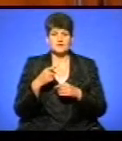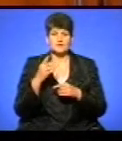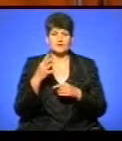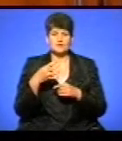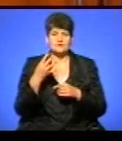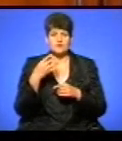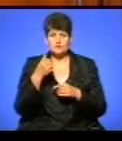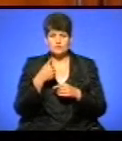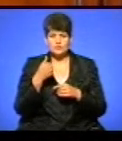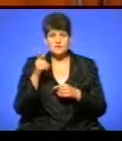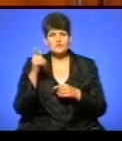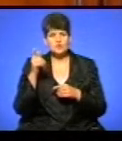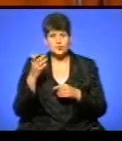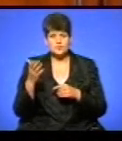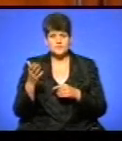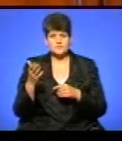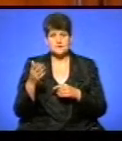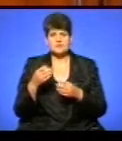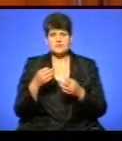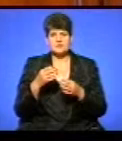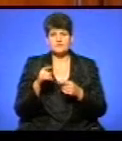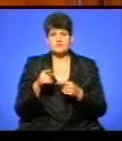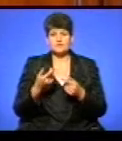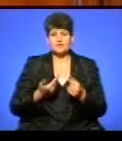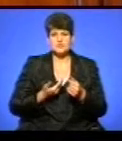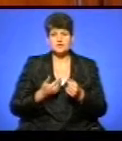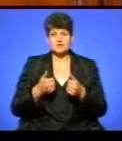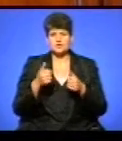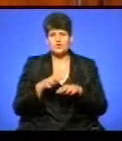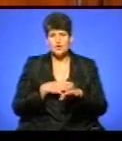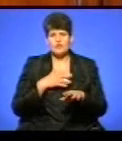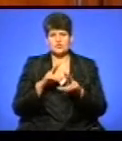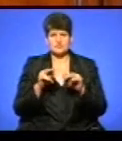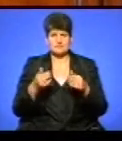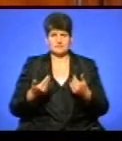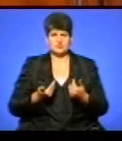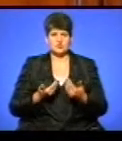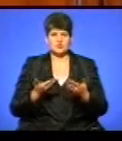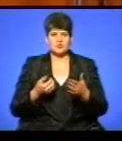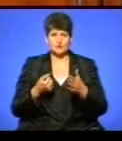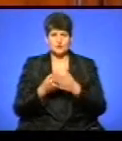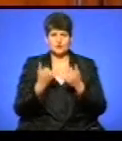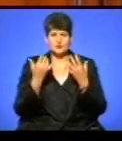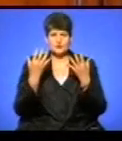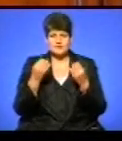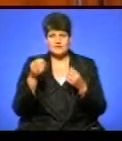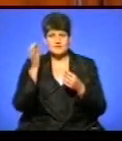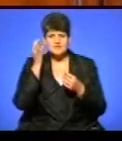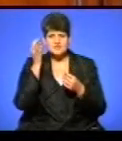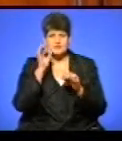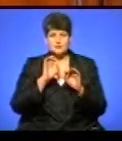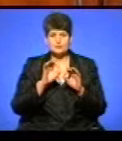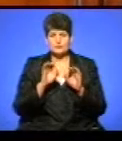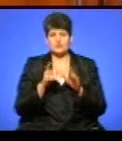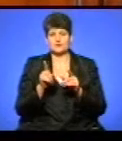-му році, в Чорткові, що сказали, що ти проживеш довго і щасливе життя. Ну, по сьогоднішній день її згадує, розповідає, що